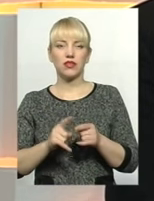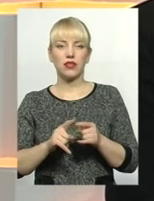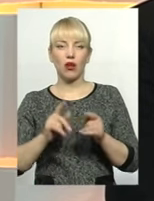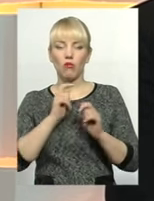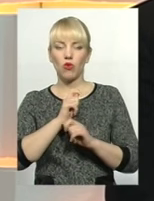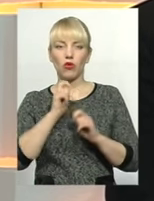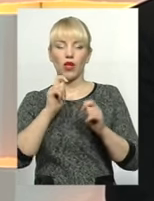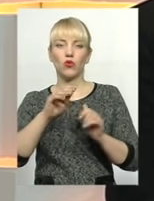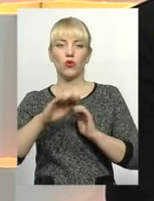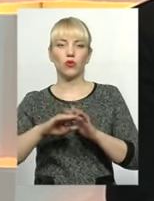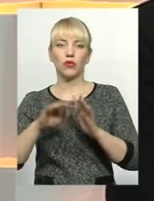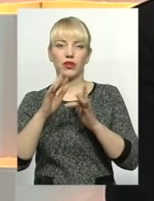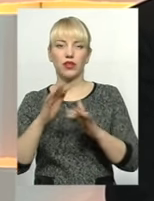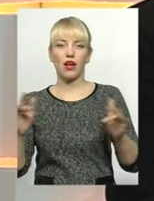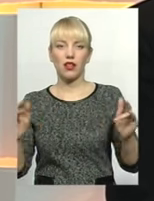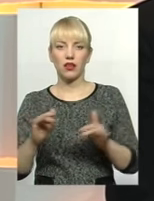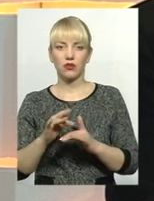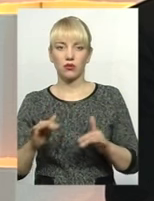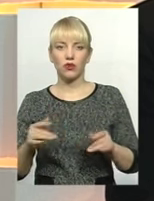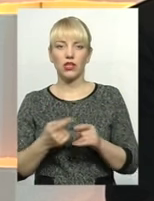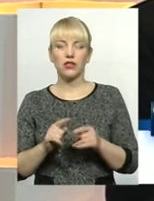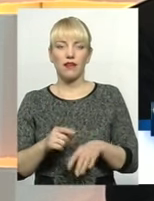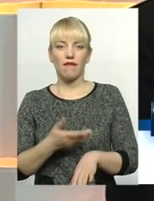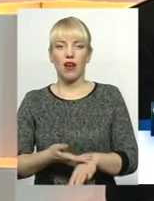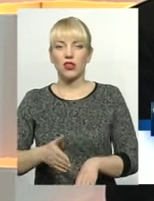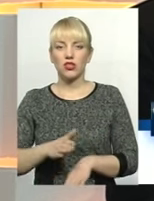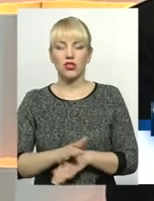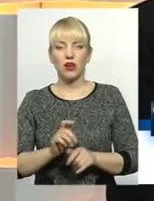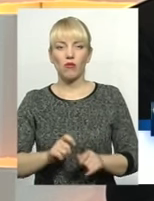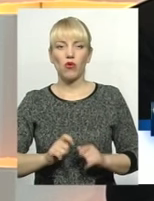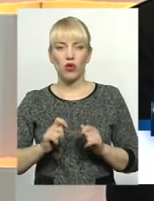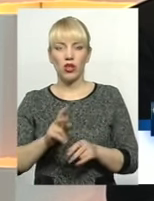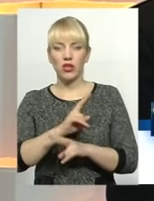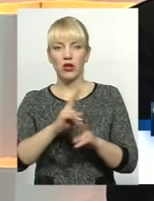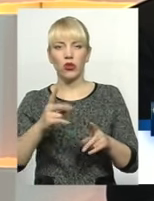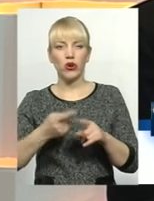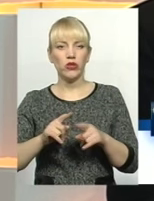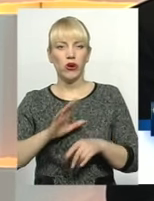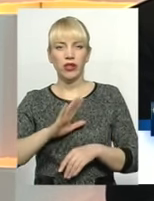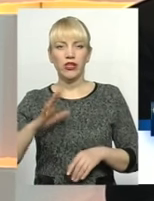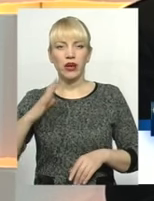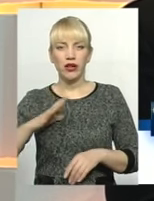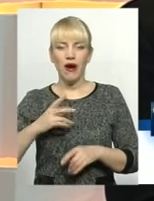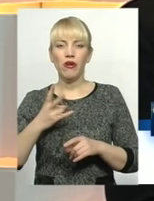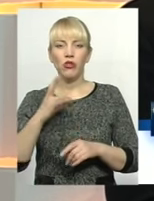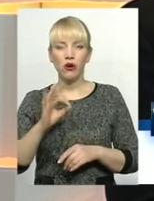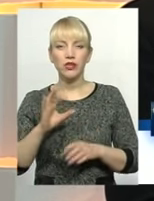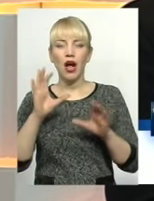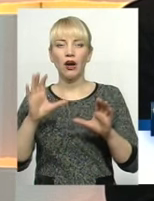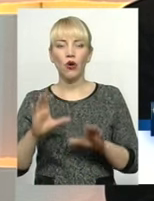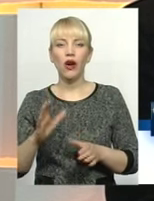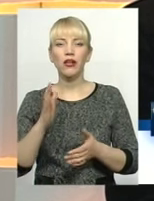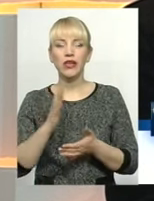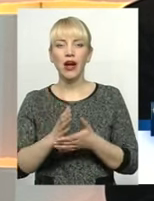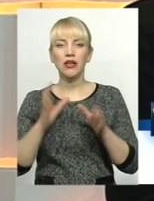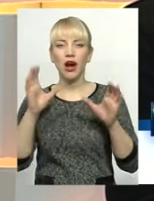Це важкий подарунок, якого ніхто, чесно, не очікував, але закон є законом, його треба виконувати. Таким чином,